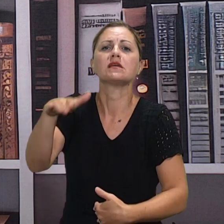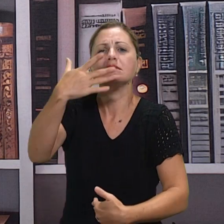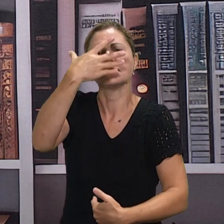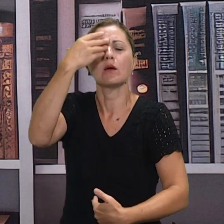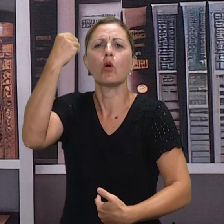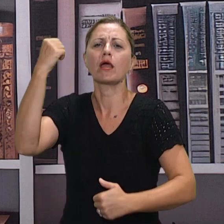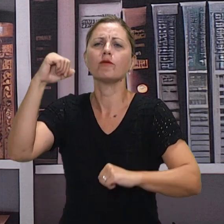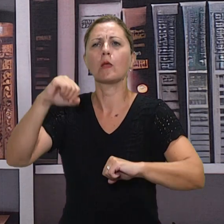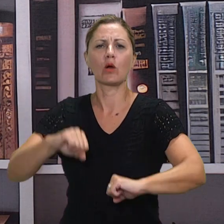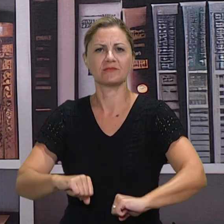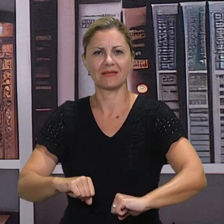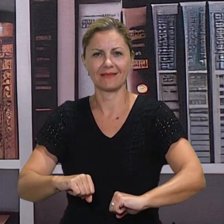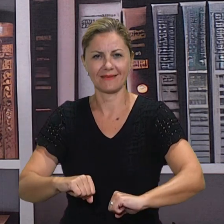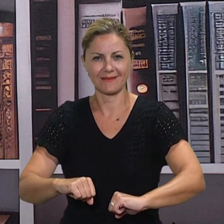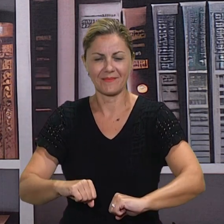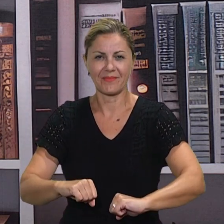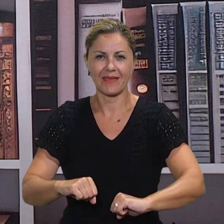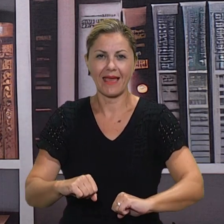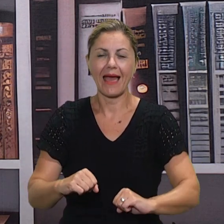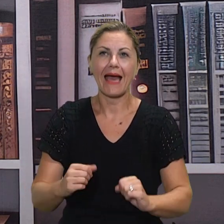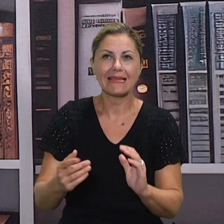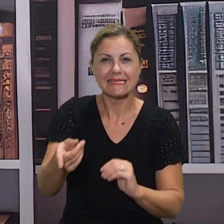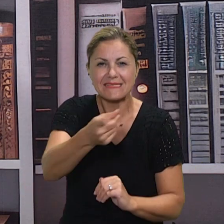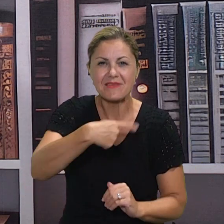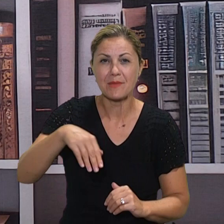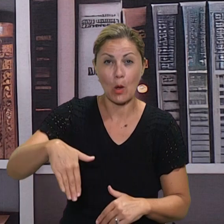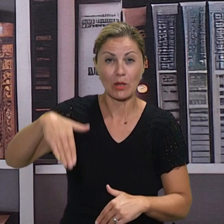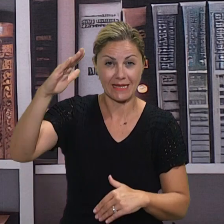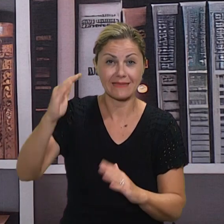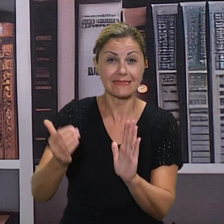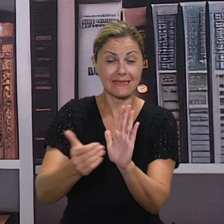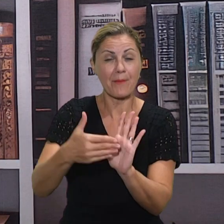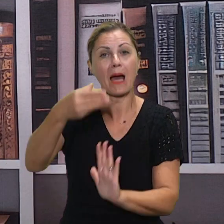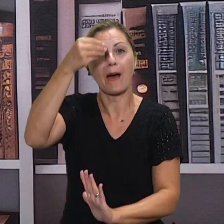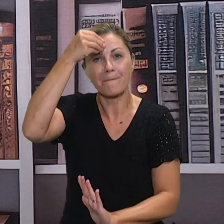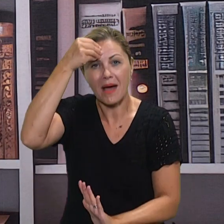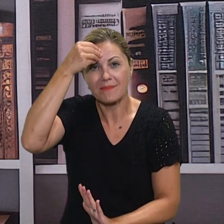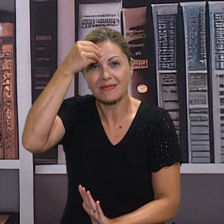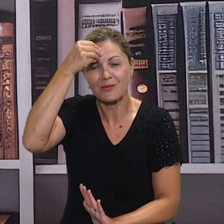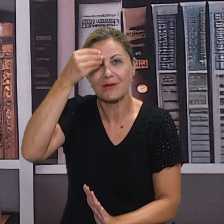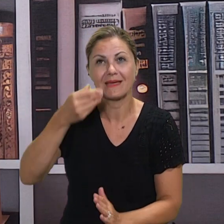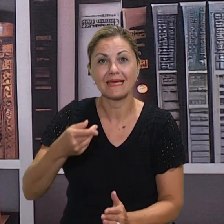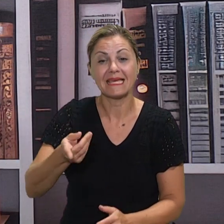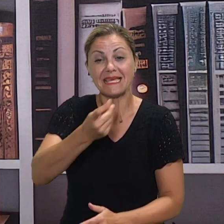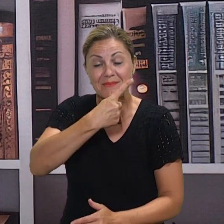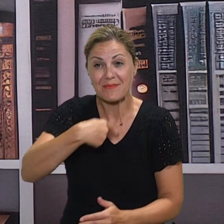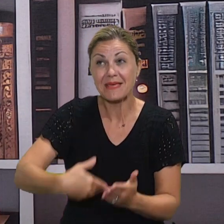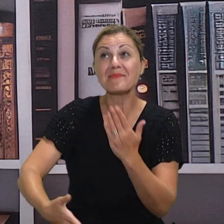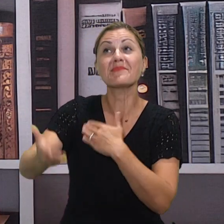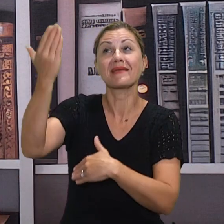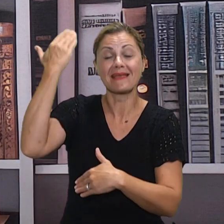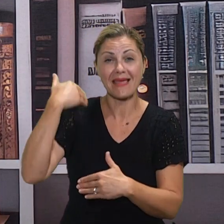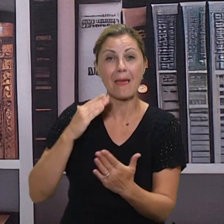A uvijek kažemo kad jednom dana budem imala svoje djete, to tako neće biti. I pokušavam ih vratiti upravo u to